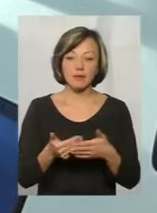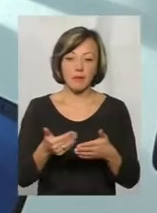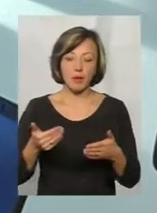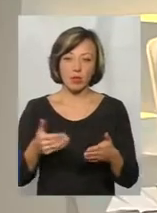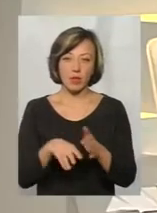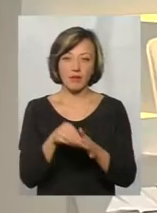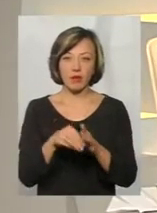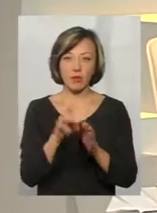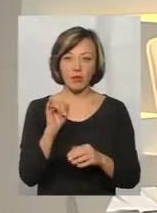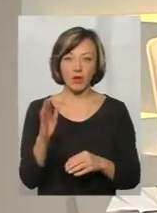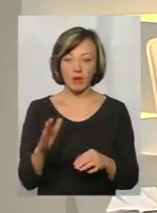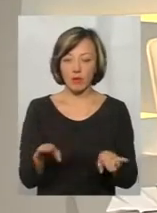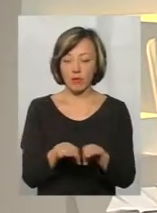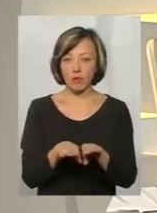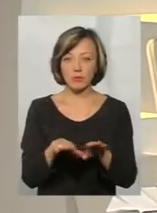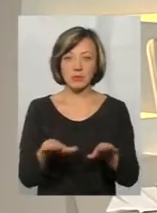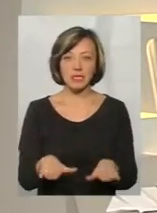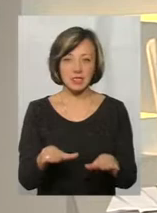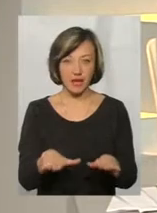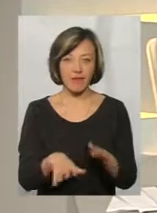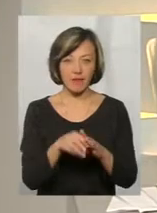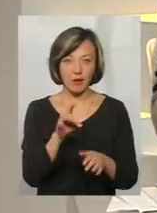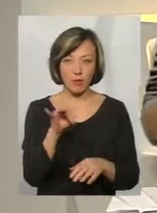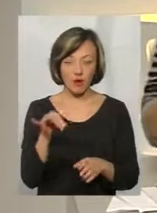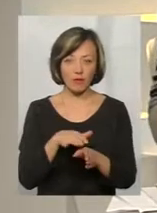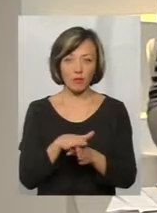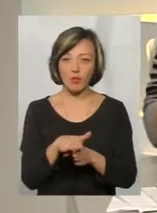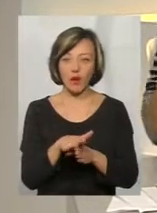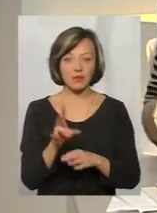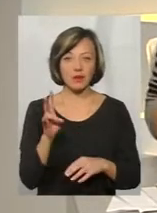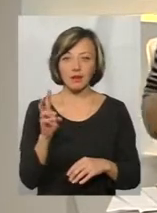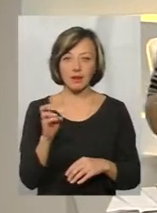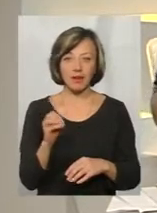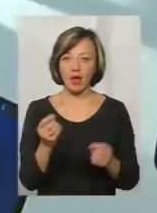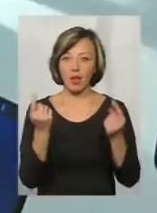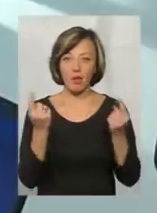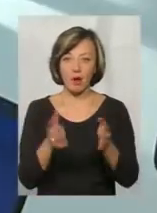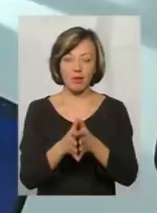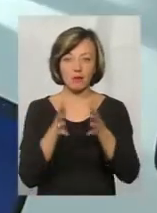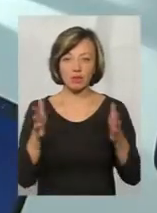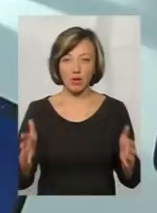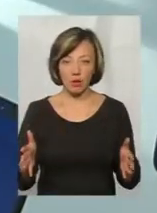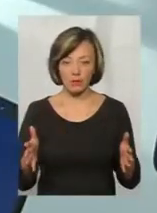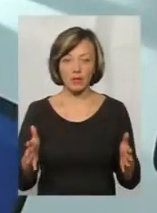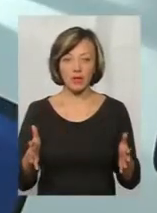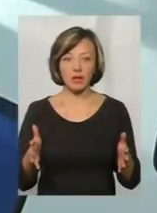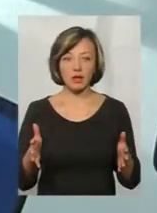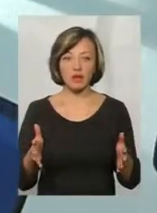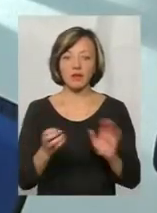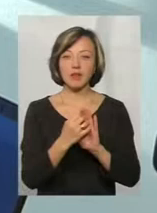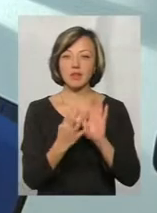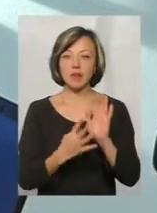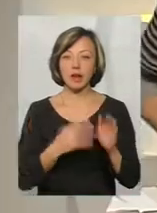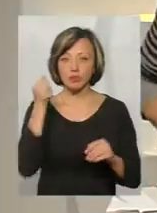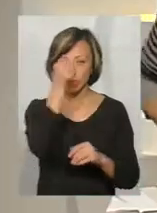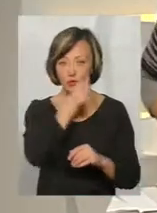виборів. Зараз в нас начебто місцеві вибори відбуваються, не глобальні, масштабні. В 2019